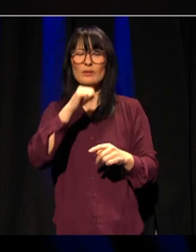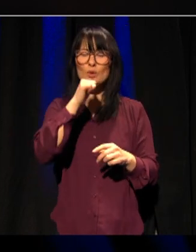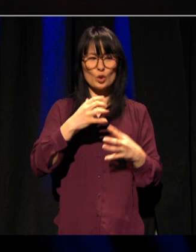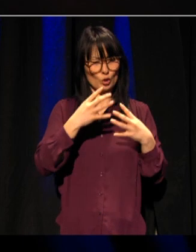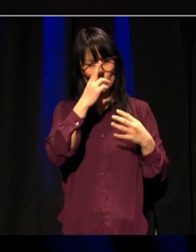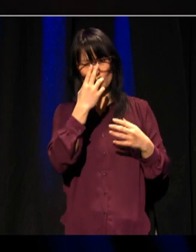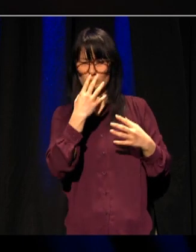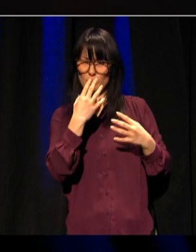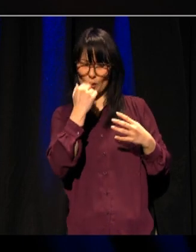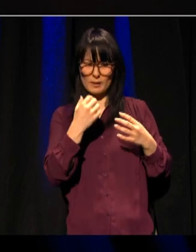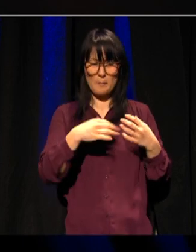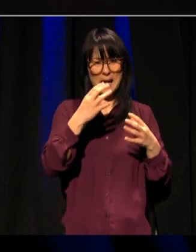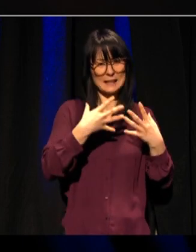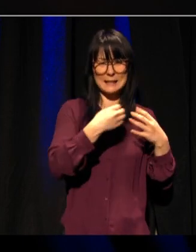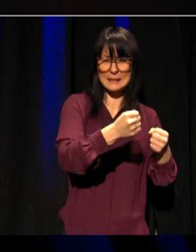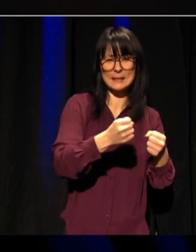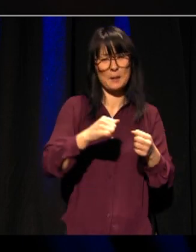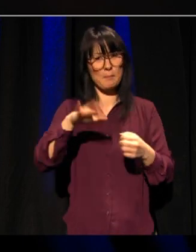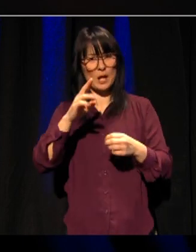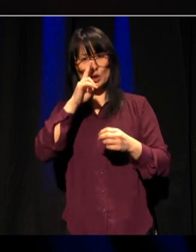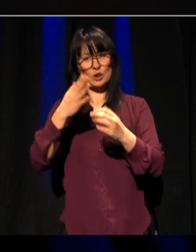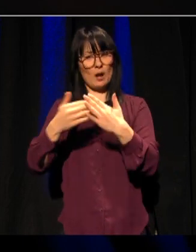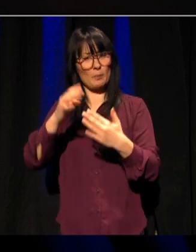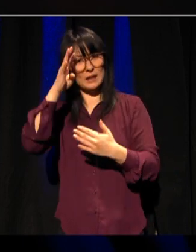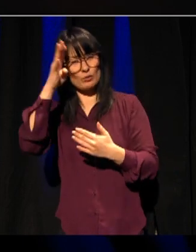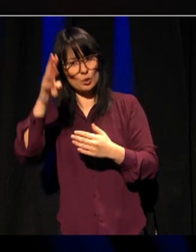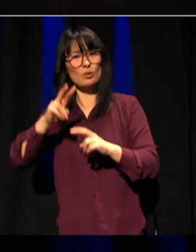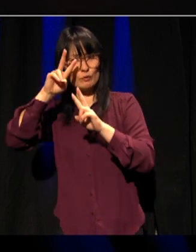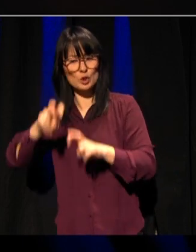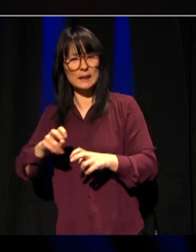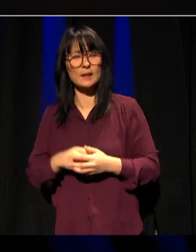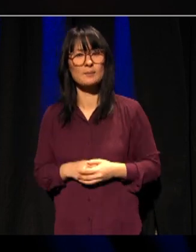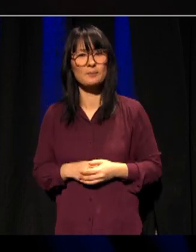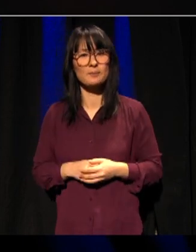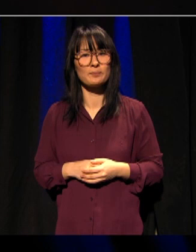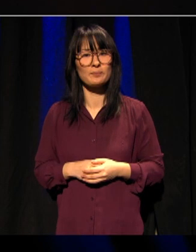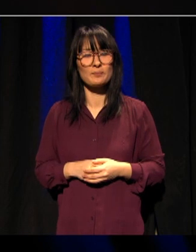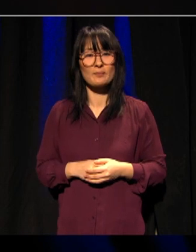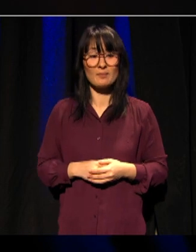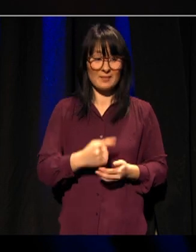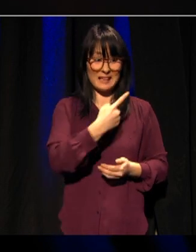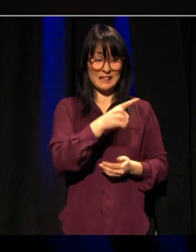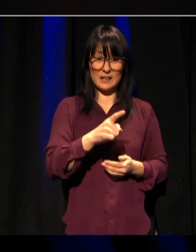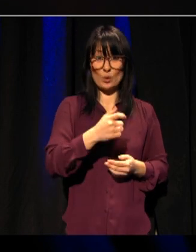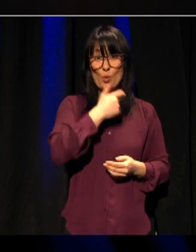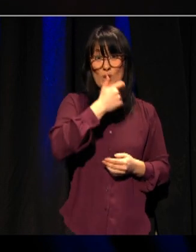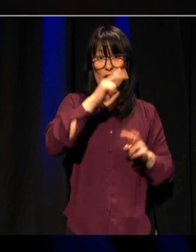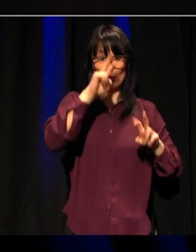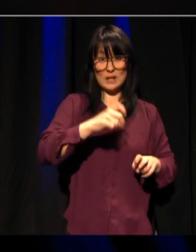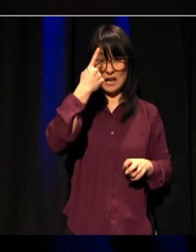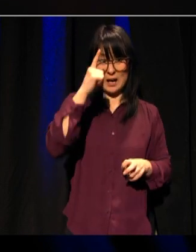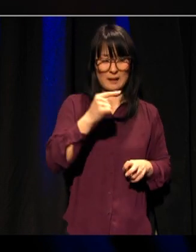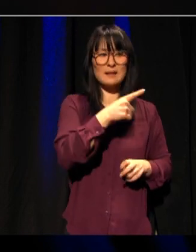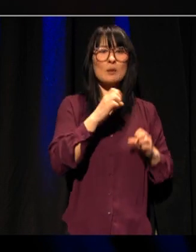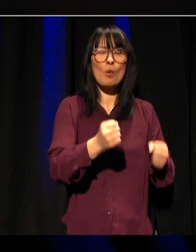og nyskapende forskning og innovasjon. Vi må gi rom for at de unge forskertalentene våre skal kunne